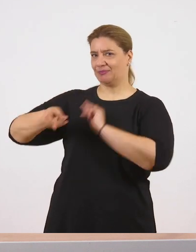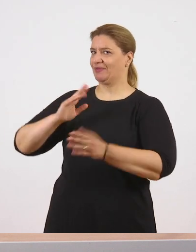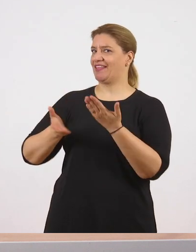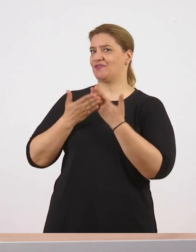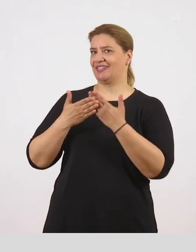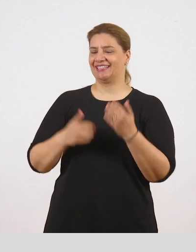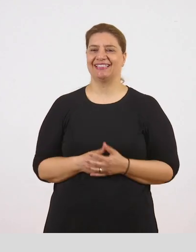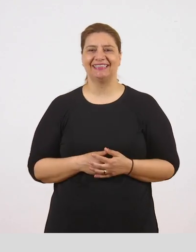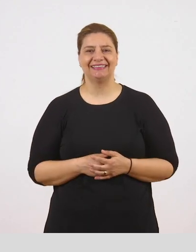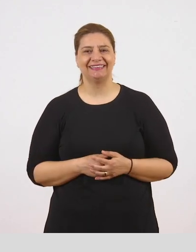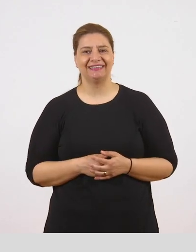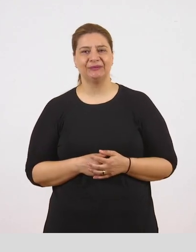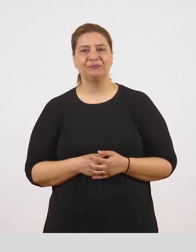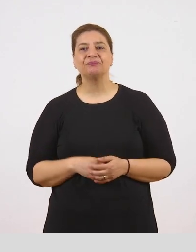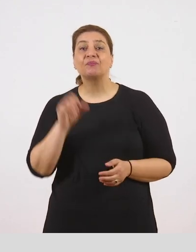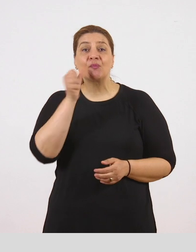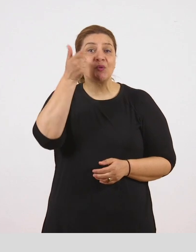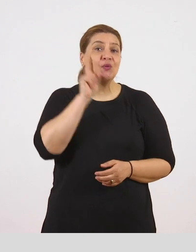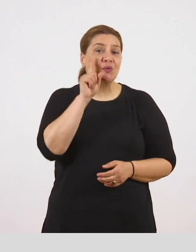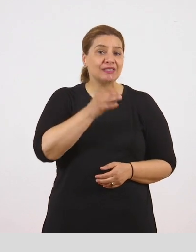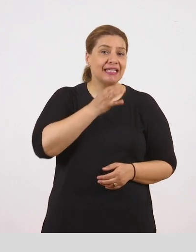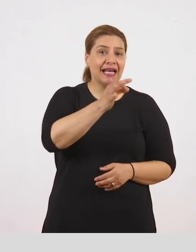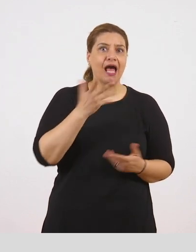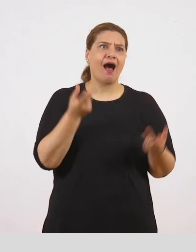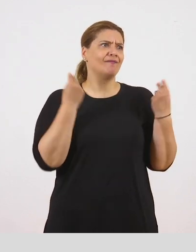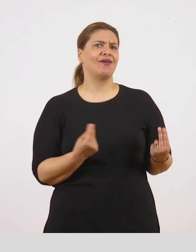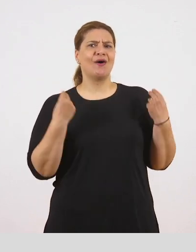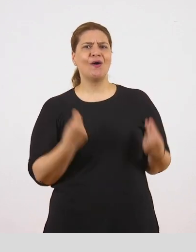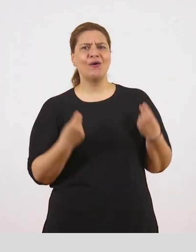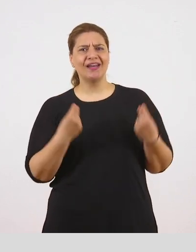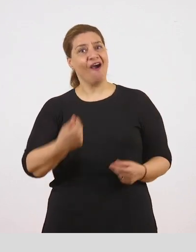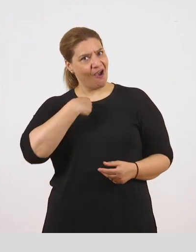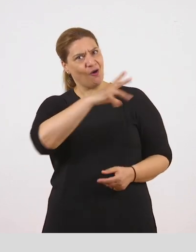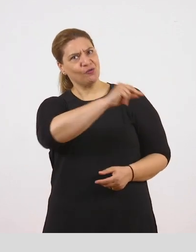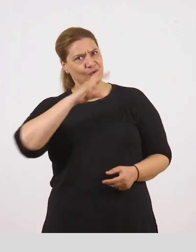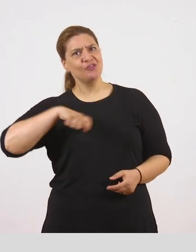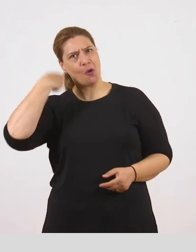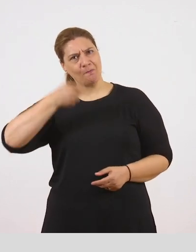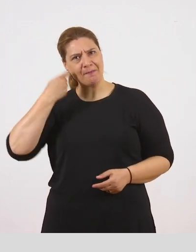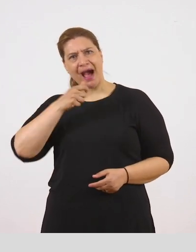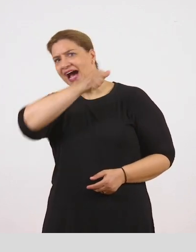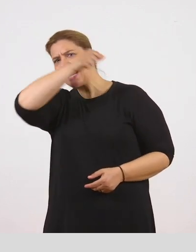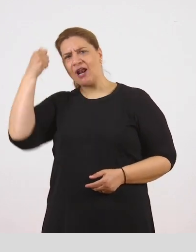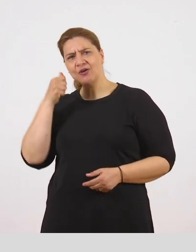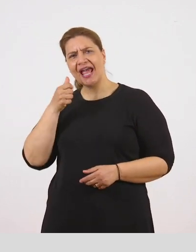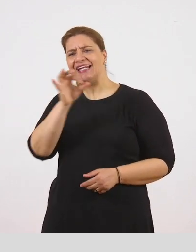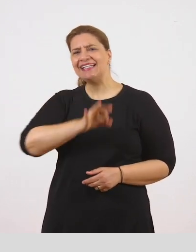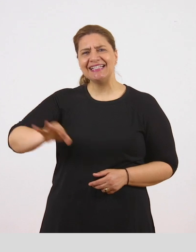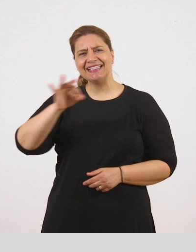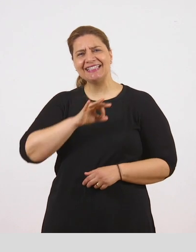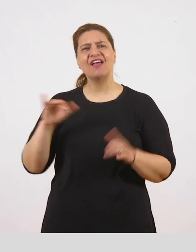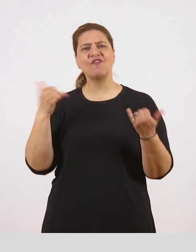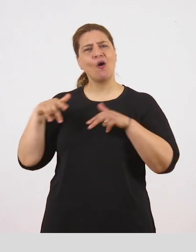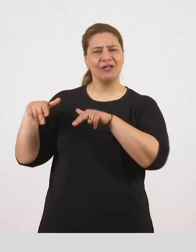βοηθήσουν. Η Σοφία λέει, ήταν πολύ ωραίο και εγώ πηγαίνω βόλτα με τη μητέρα μου τα καλοκαίρια στο νησί μας.